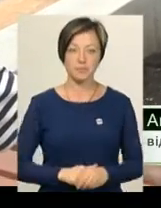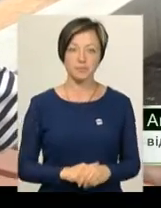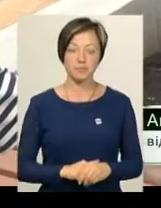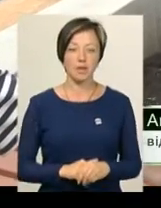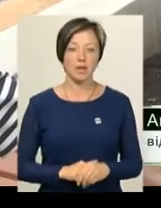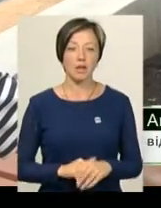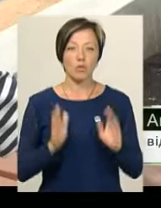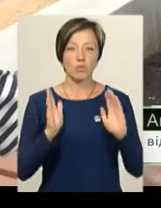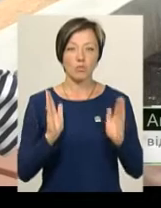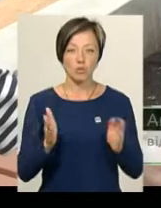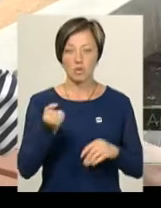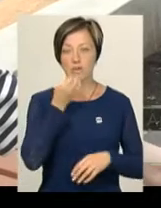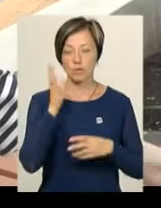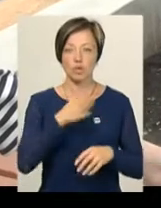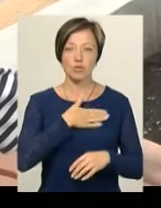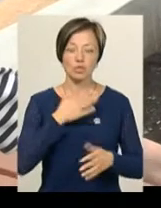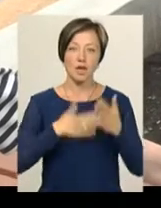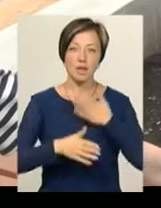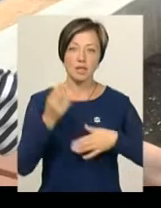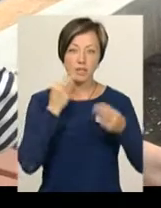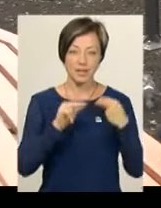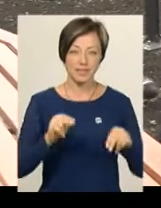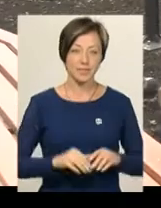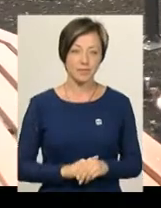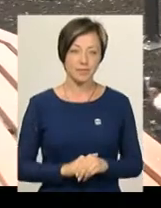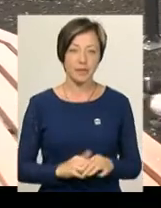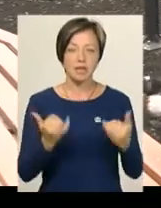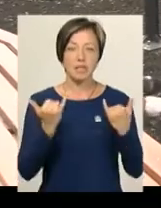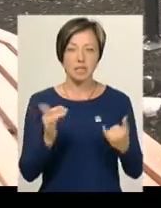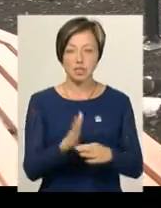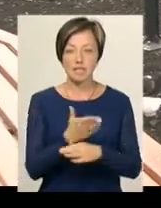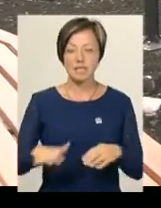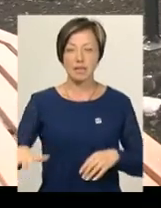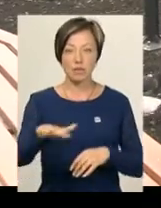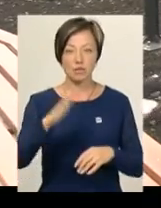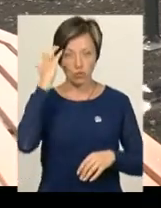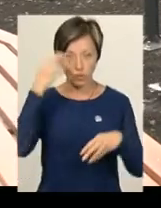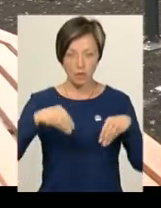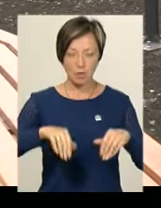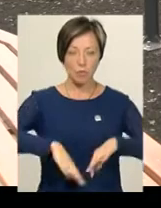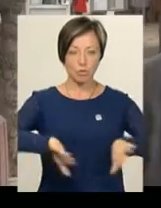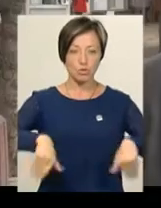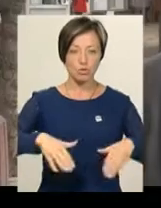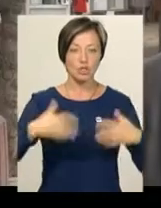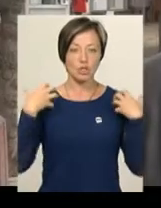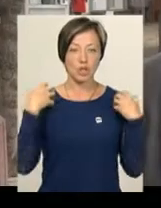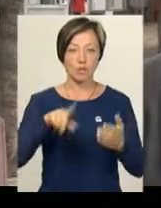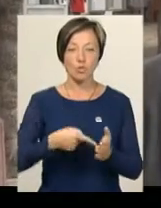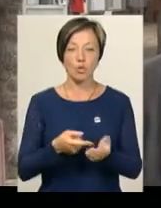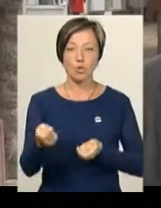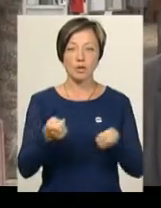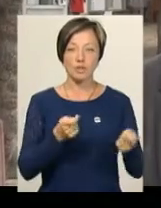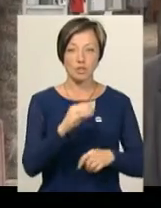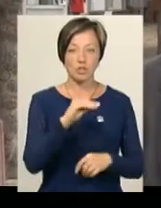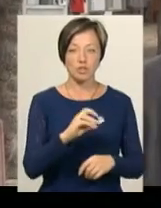Будуть квіти, буде до швадра діти краще. Зараз частина території з чорноземом пустує. Начальник міського управління